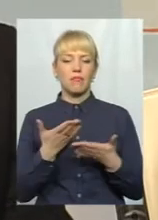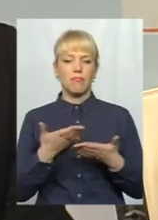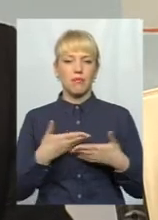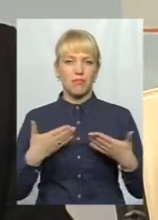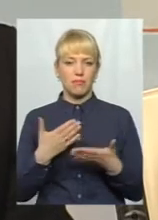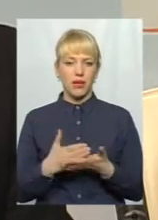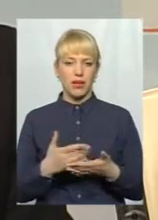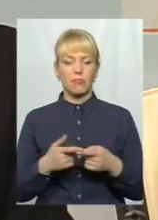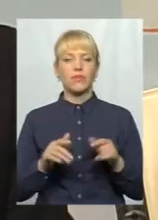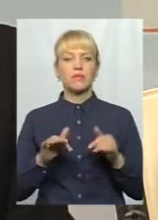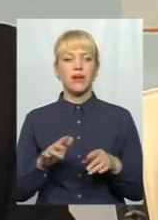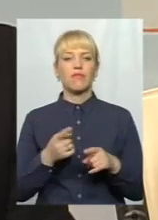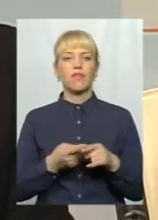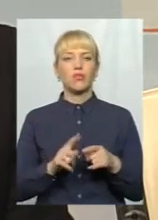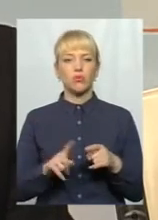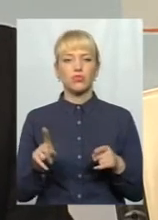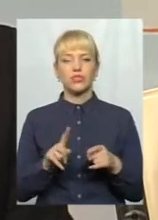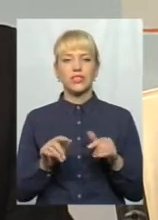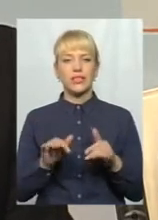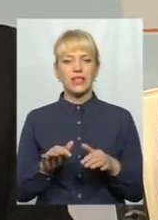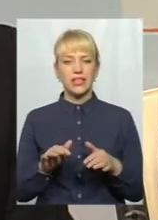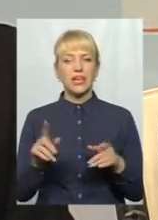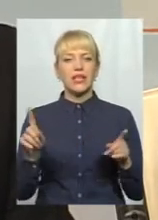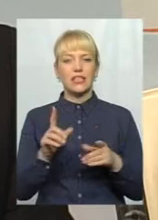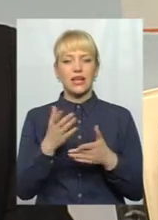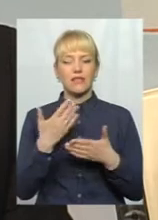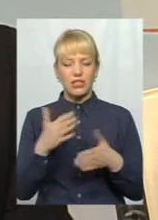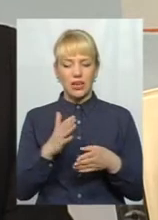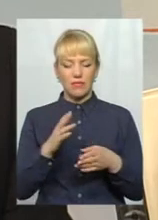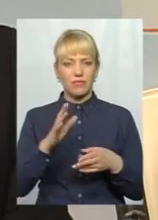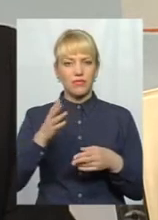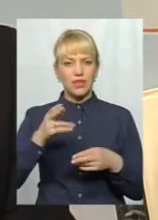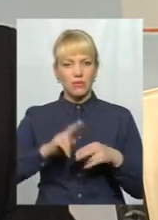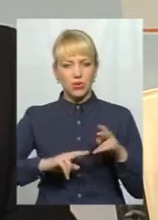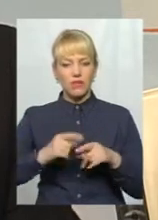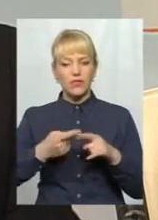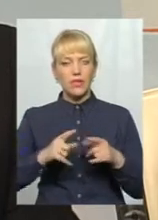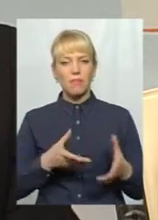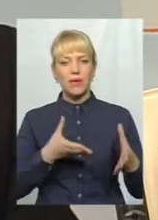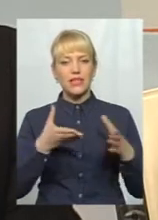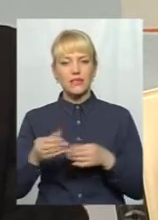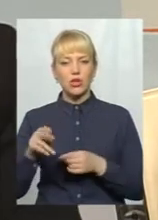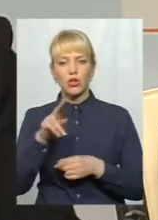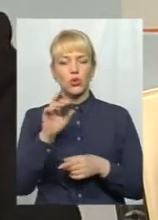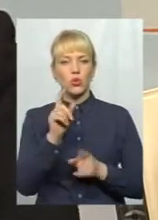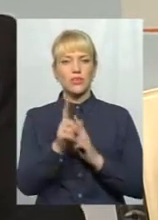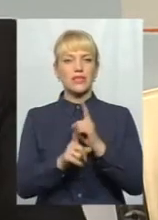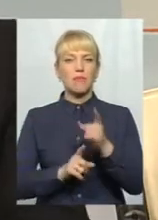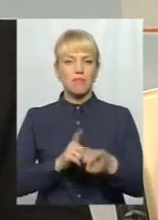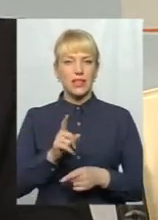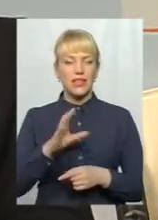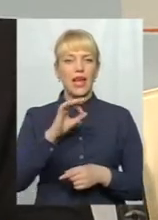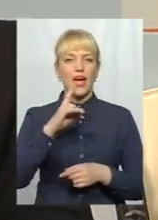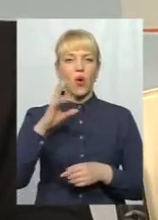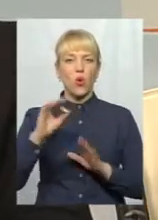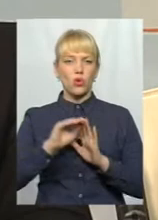тому, що оці дії з будівництва гідроелектростанцій на Дністровській, вони вже призвели до змін екосистеми. Тому що річка